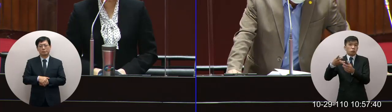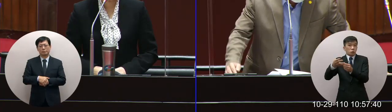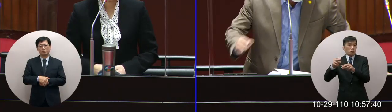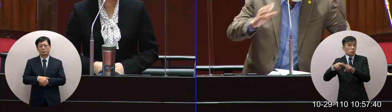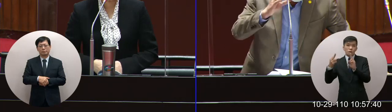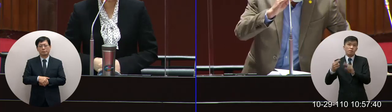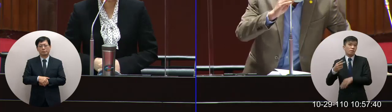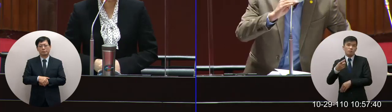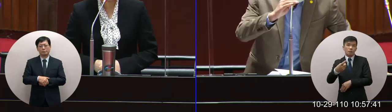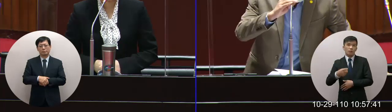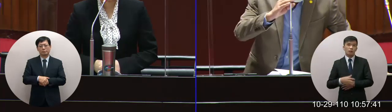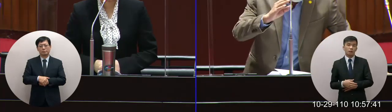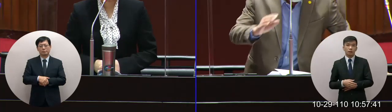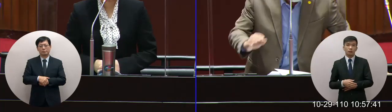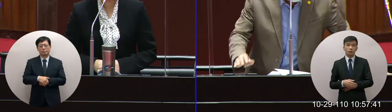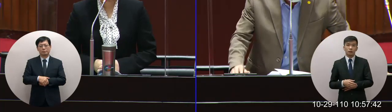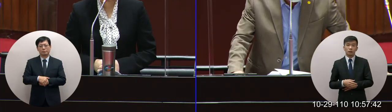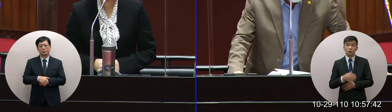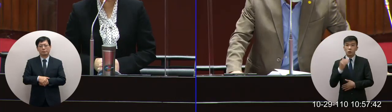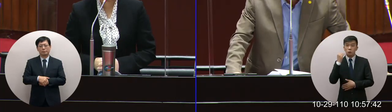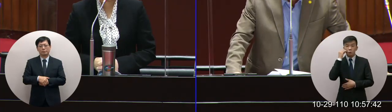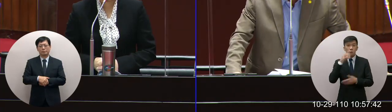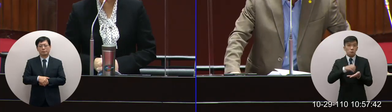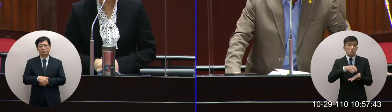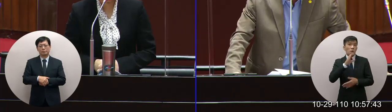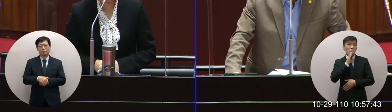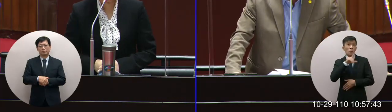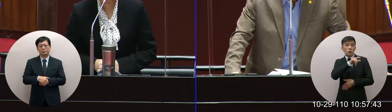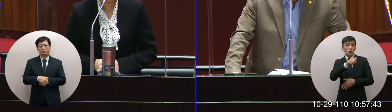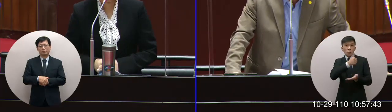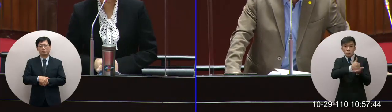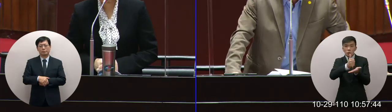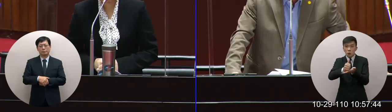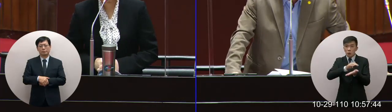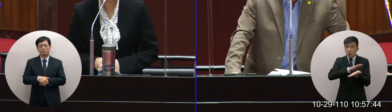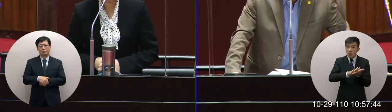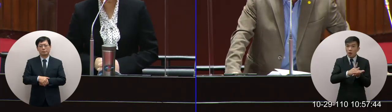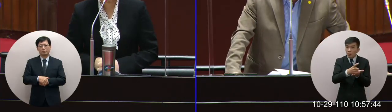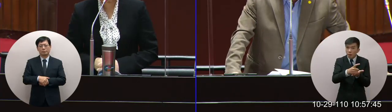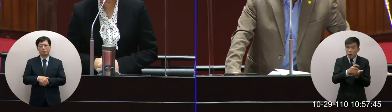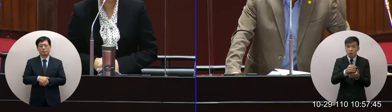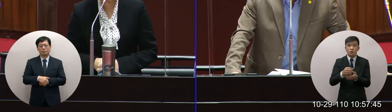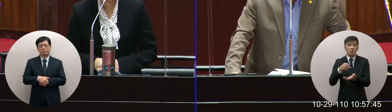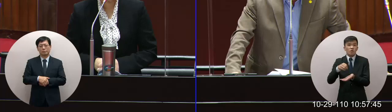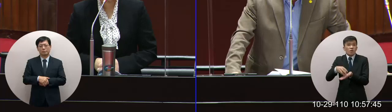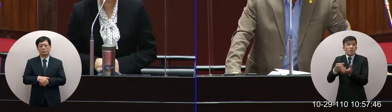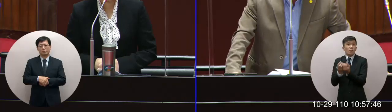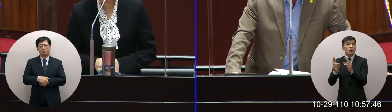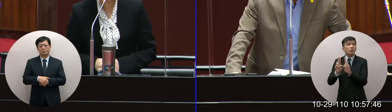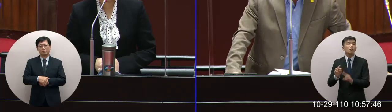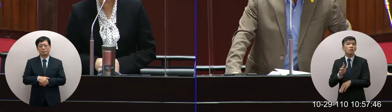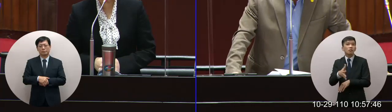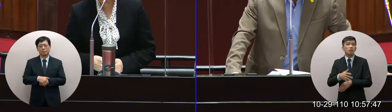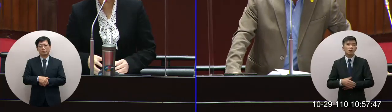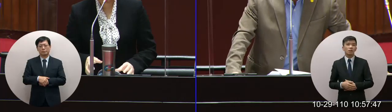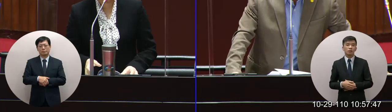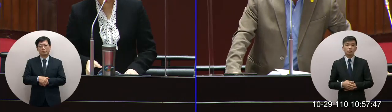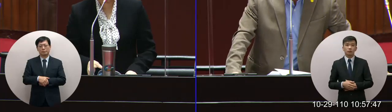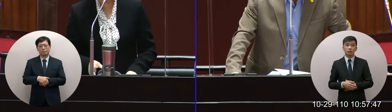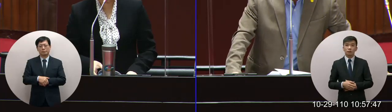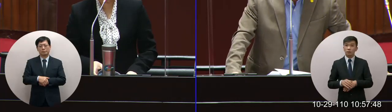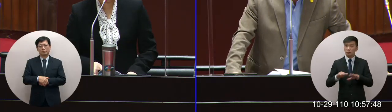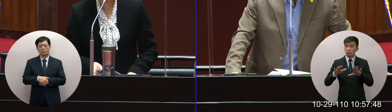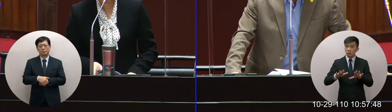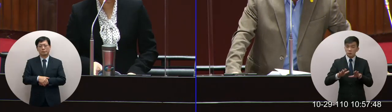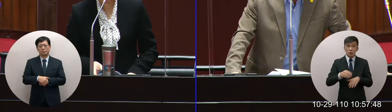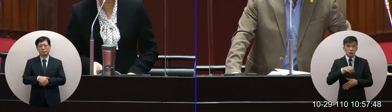我們沒有我們這個這個無法處理核廢料憑什麼使用核能那我想請問部長我們現在是不是已經可以處